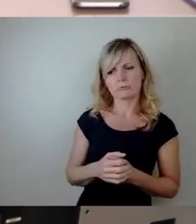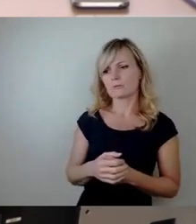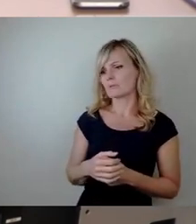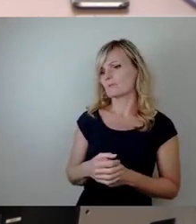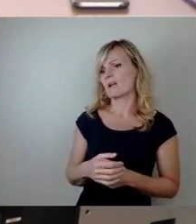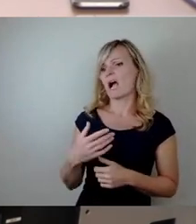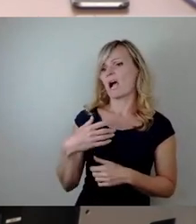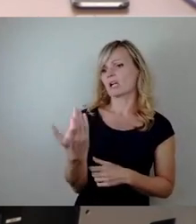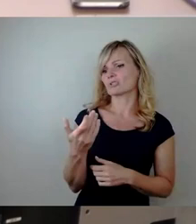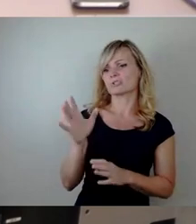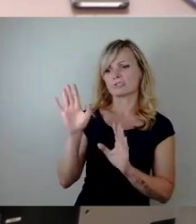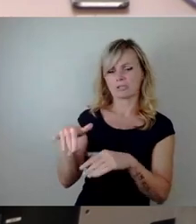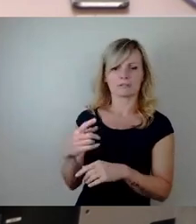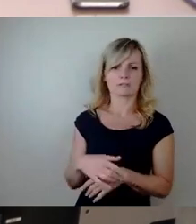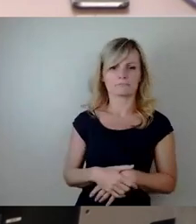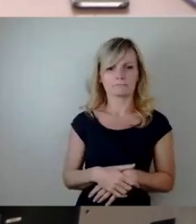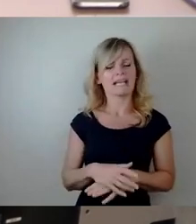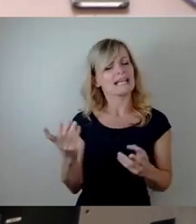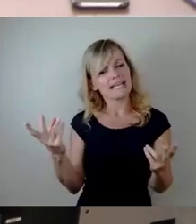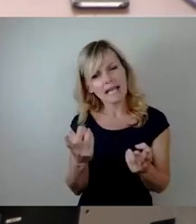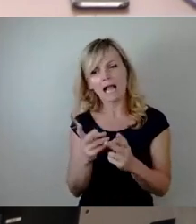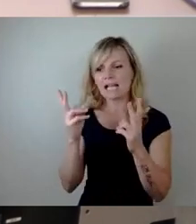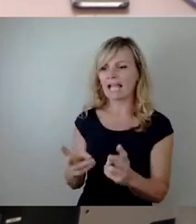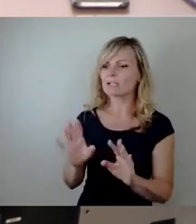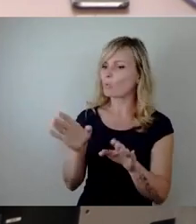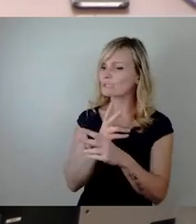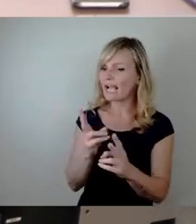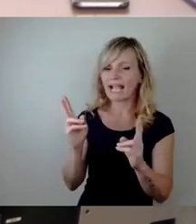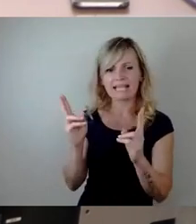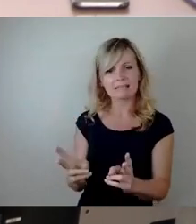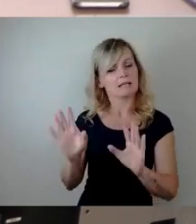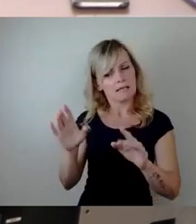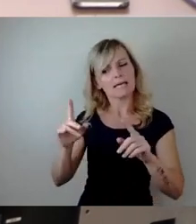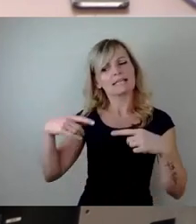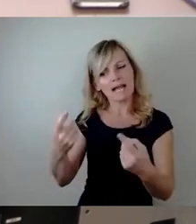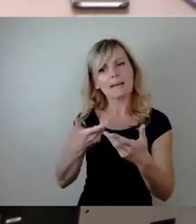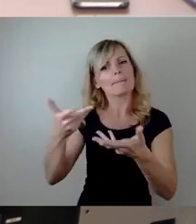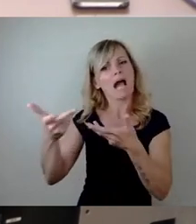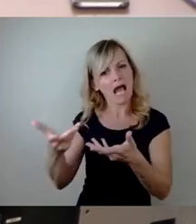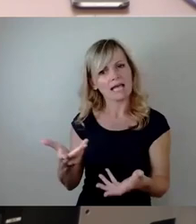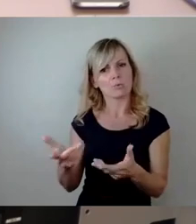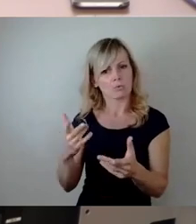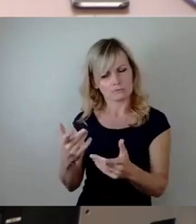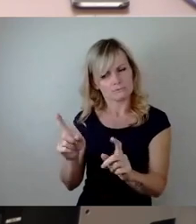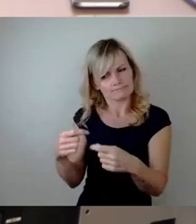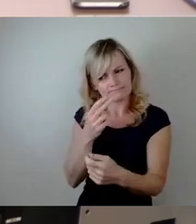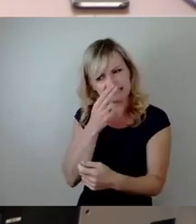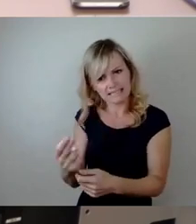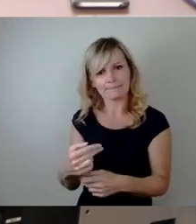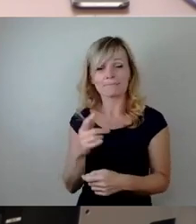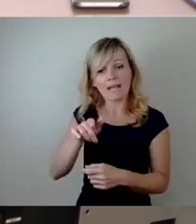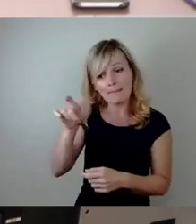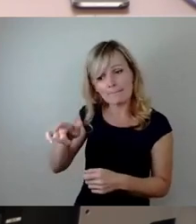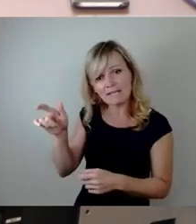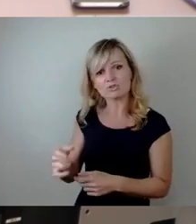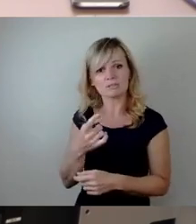ob dann zu Recht oder zu Unrecht. Das bringt dann die Beratung. Aber eins wird es auf jeden Fall, die Menschen werden in unserer